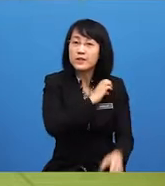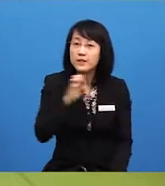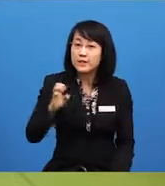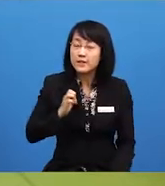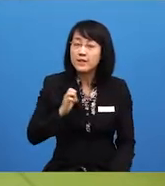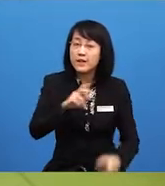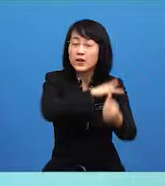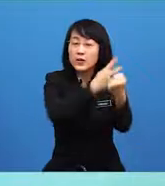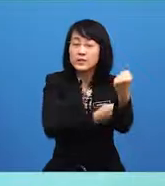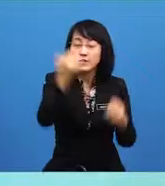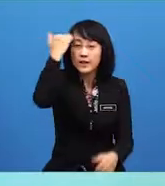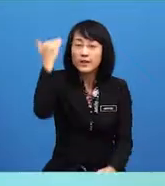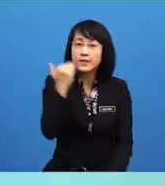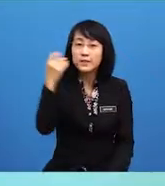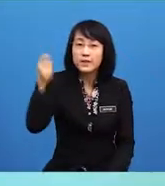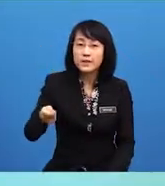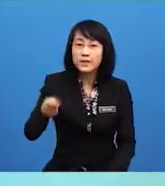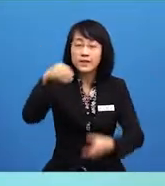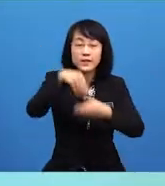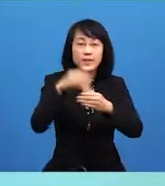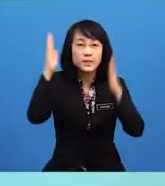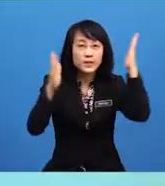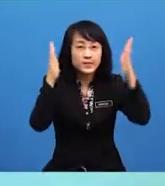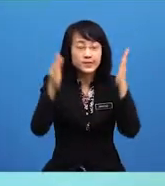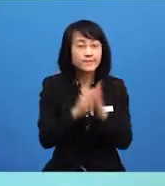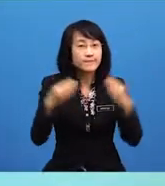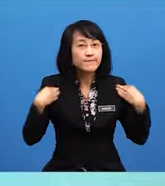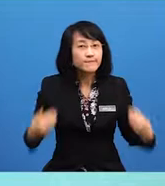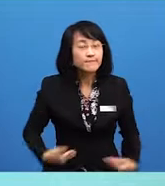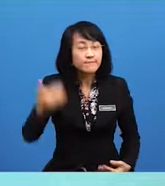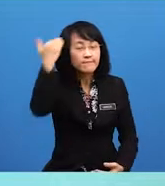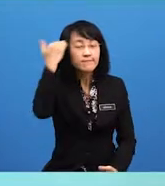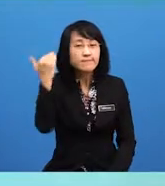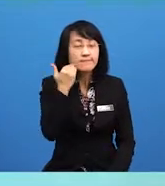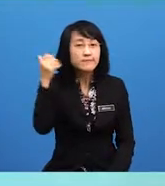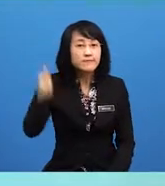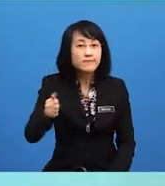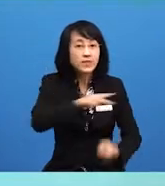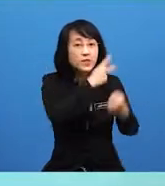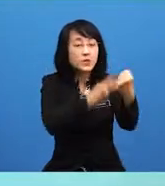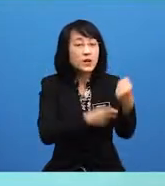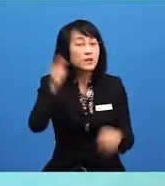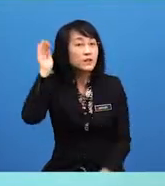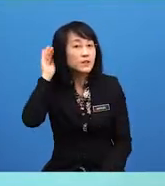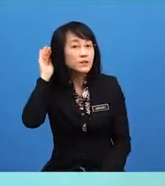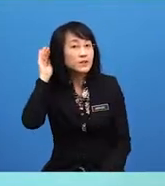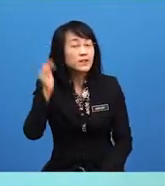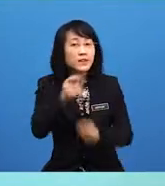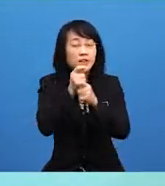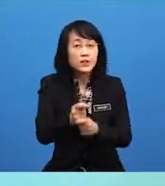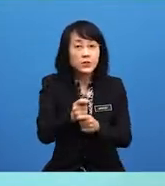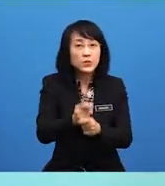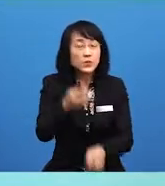kehakiman di Malaysia. Badan kehakiman mempunyai kuasa mendengar serta menentukan